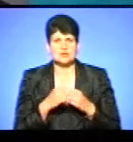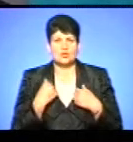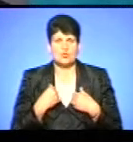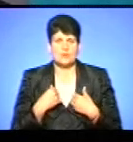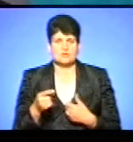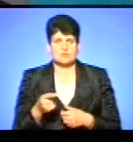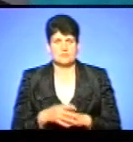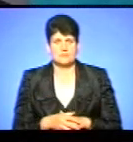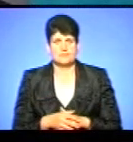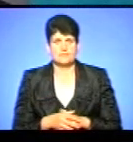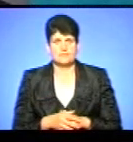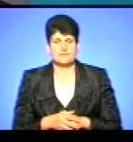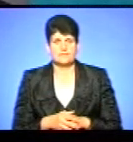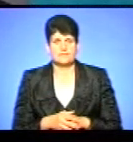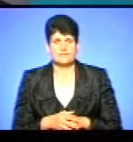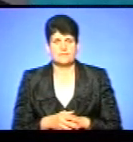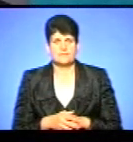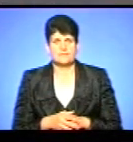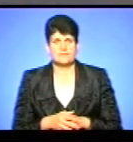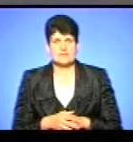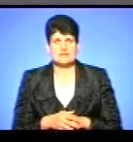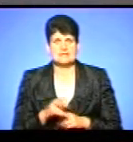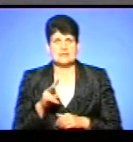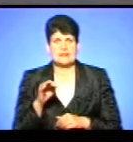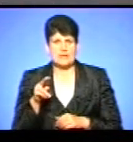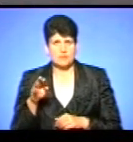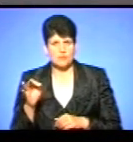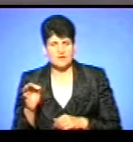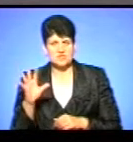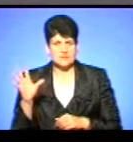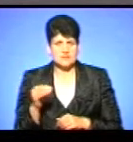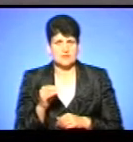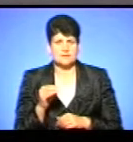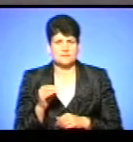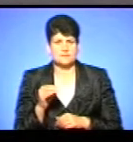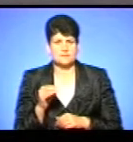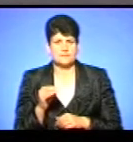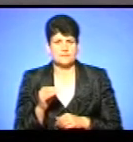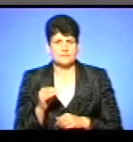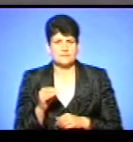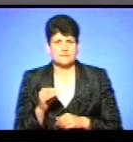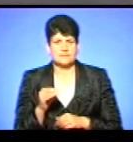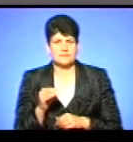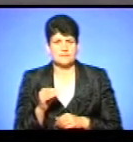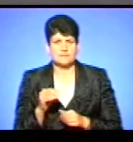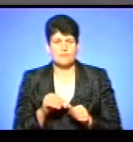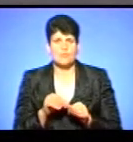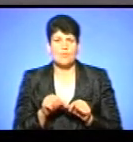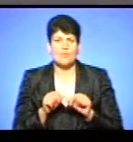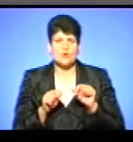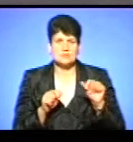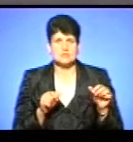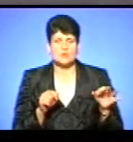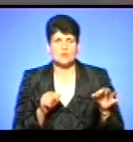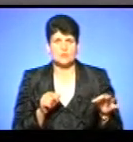тернополяни? Саме вулиці з Липови, чи взагалі ті стоки дощу? Ті, які вже витікають за ставом. Ті, що